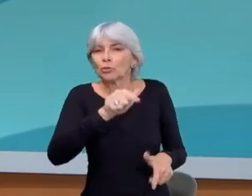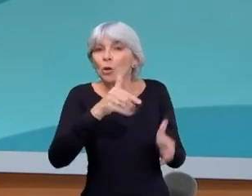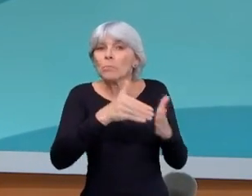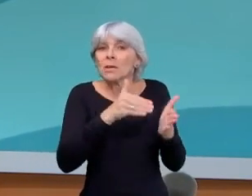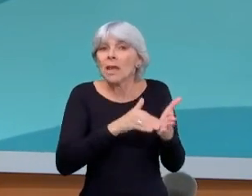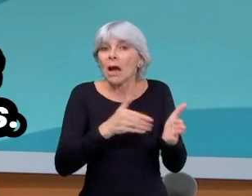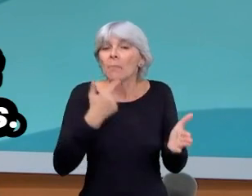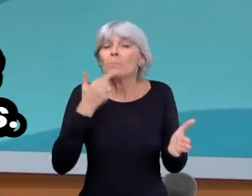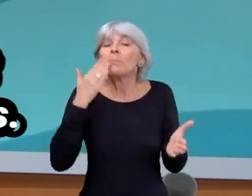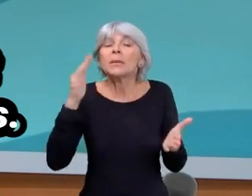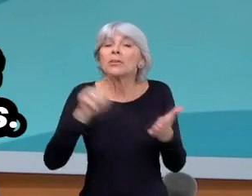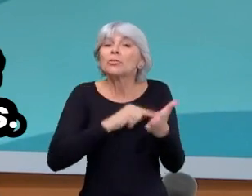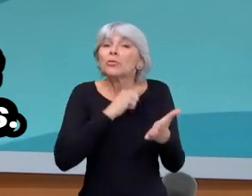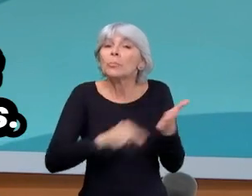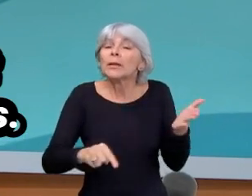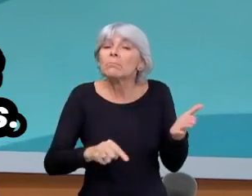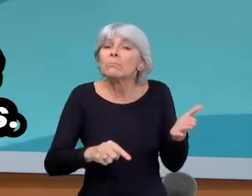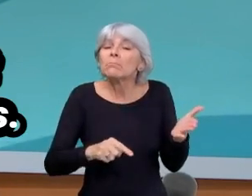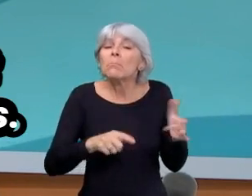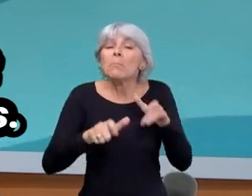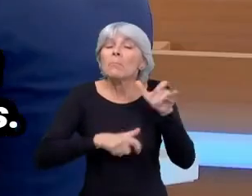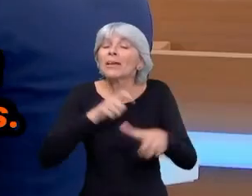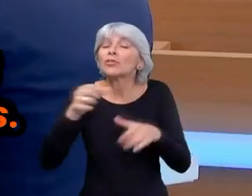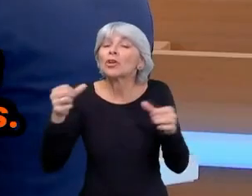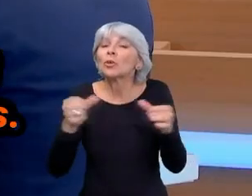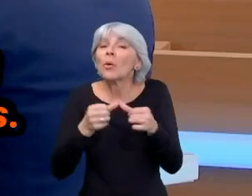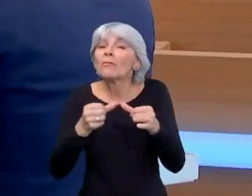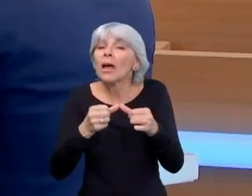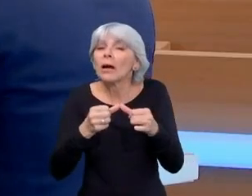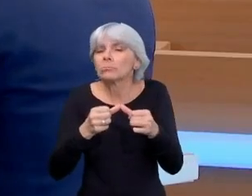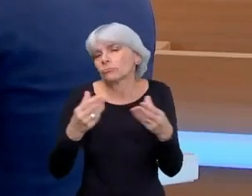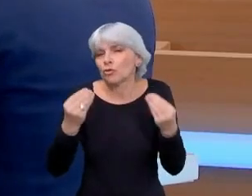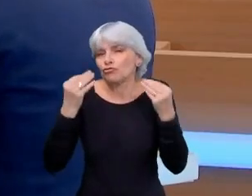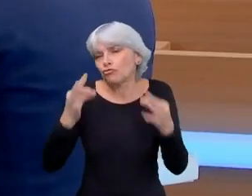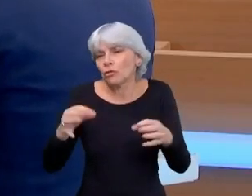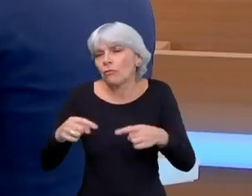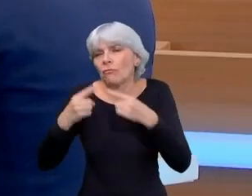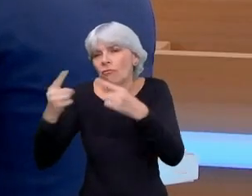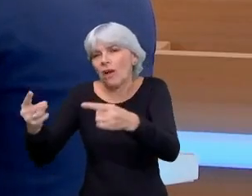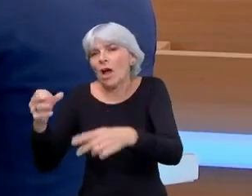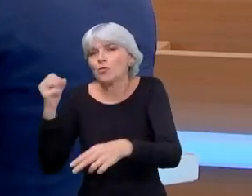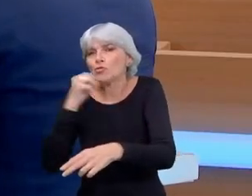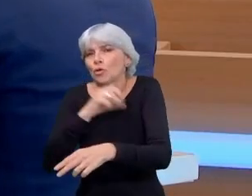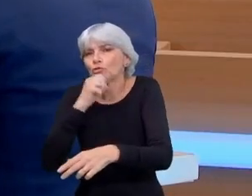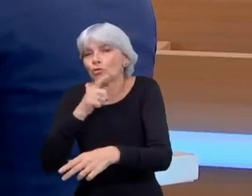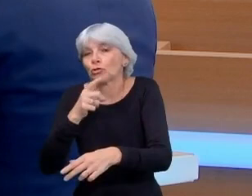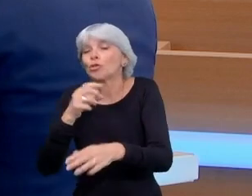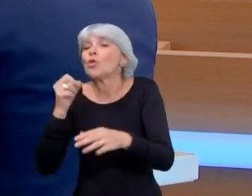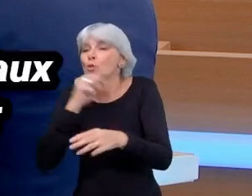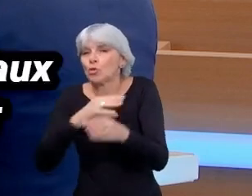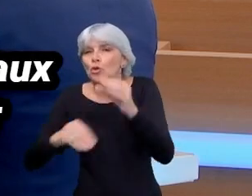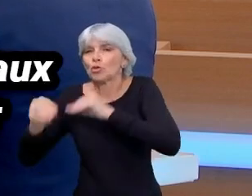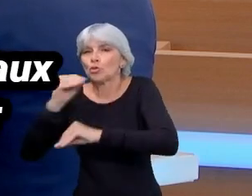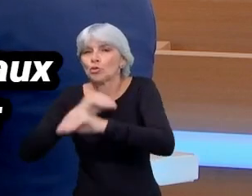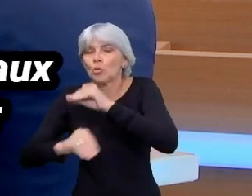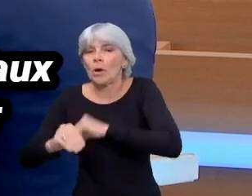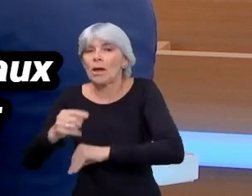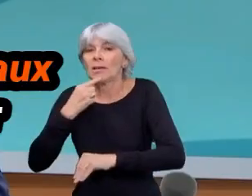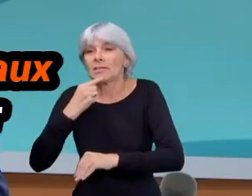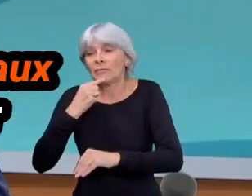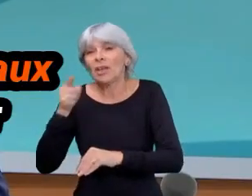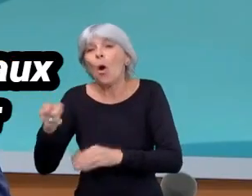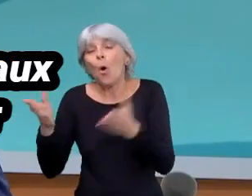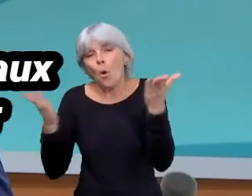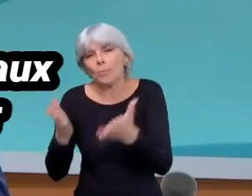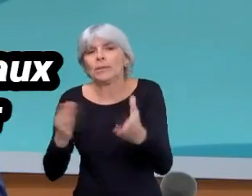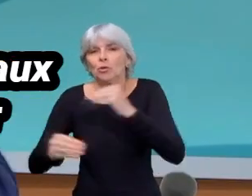malades ? Ils vont aller aux urgences. Et aux urgences, ils seront soignés. Donc, ce n'est plus l'État qui paiera directement, ce sont les hôpitaux qui paieront. Ça va gréver le budget des